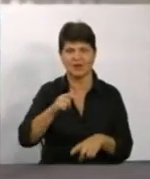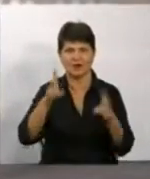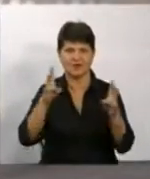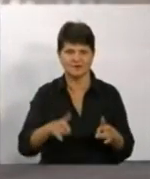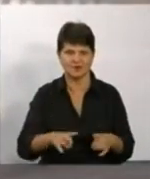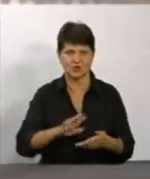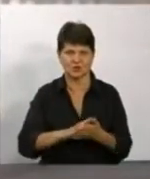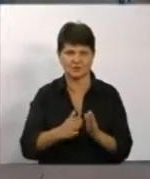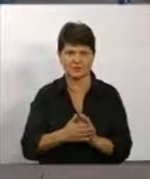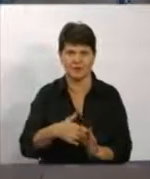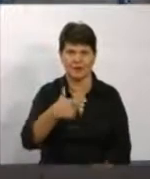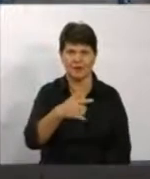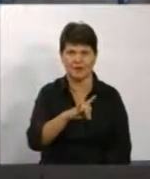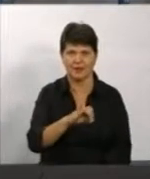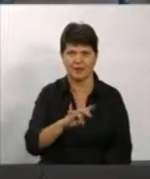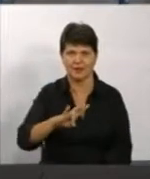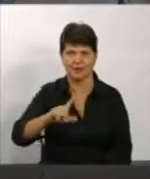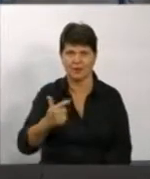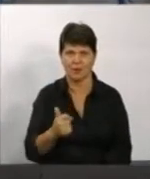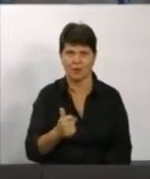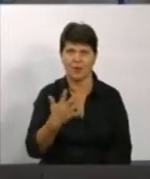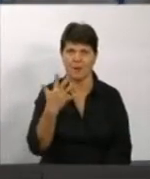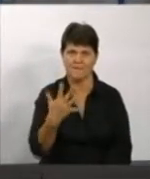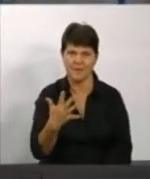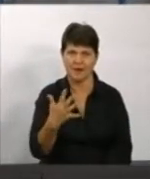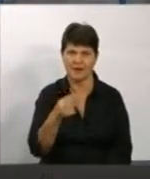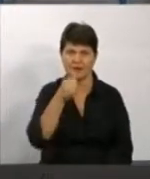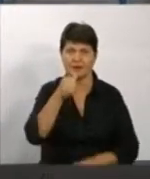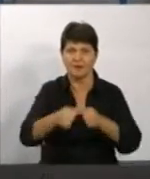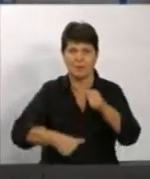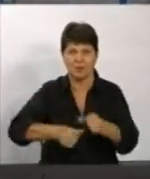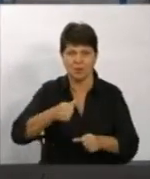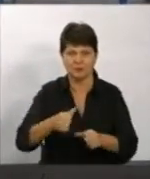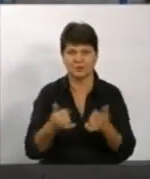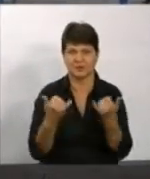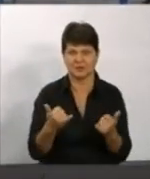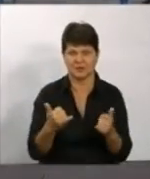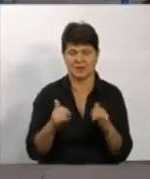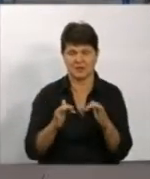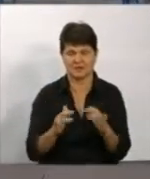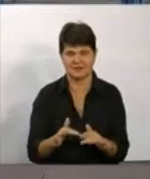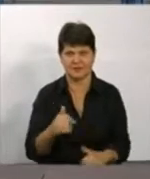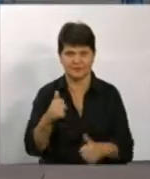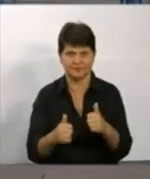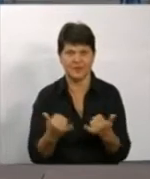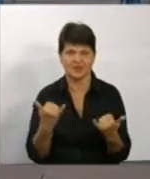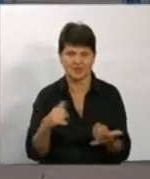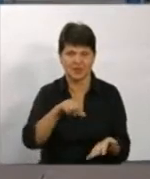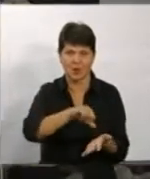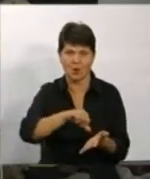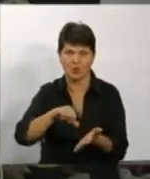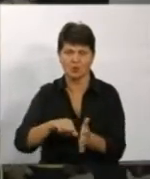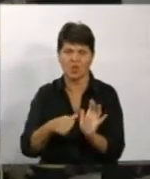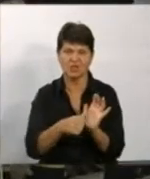ситуацій Віталій Гринько. Це вже п'ятий рік поспіль проходить даний захід. В цей раз участь в конкурсі беруть